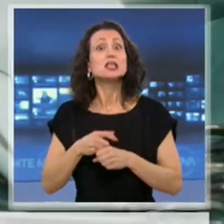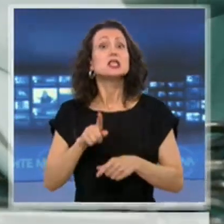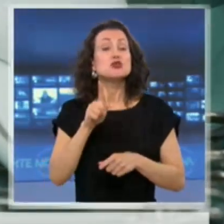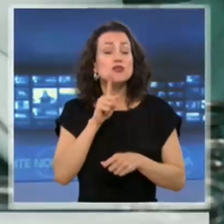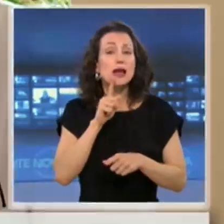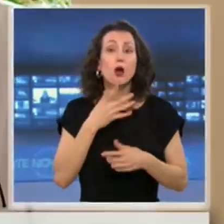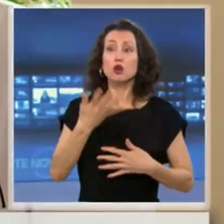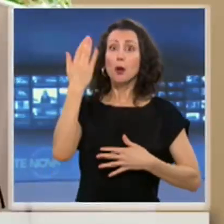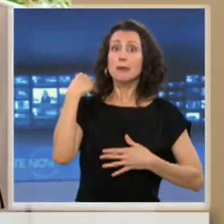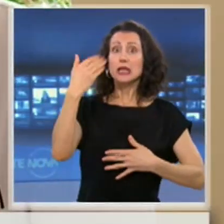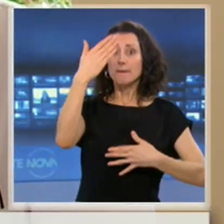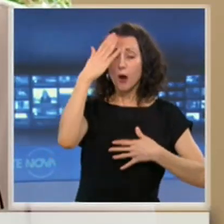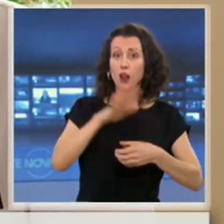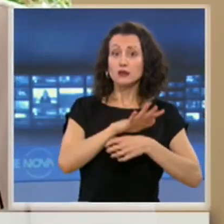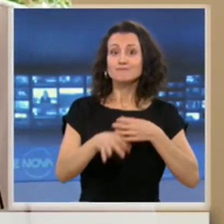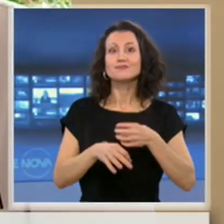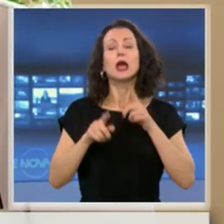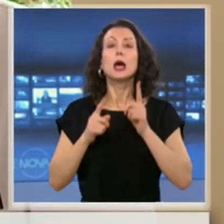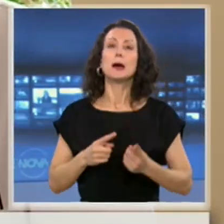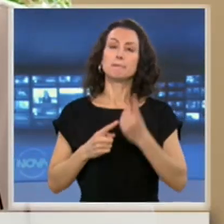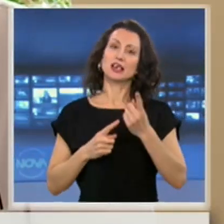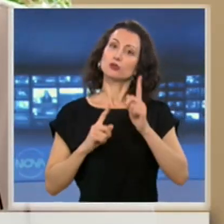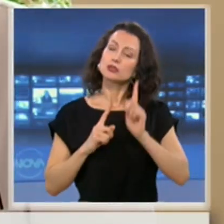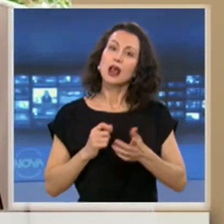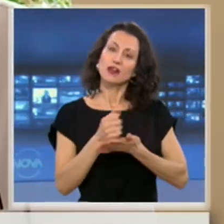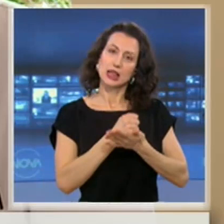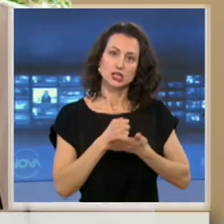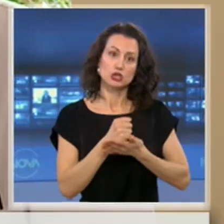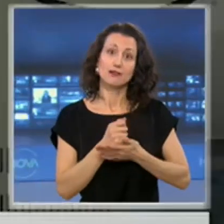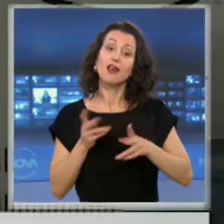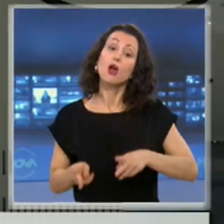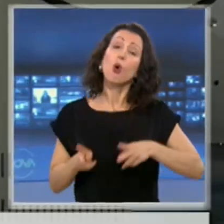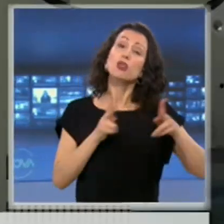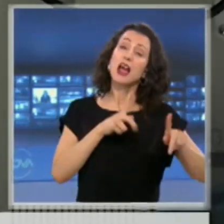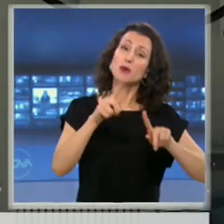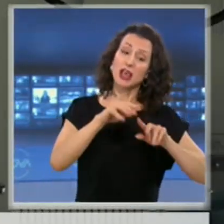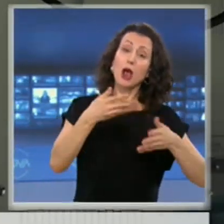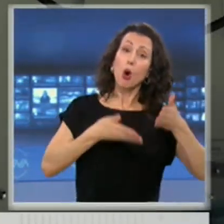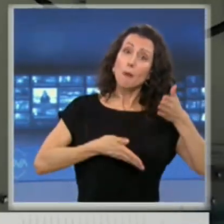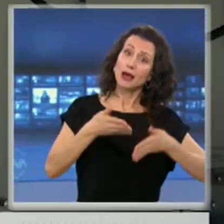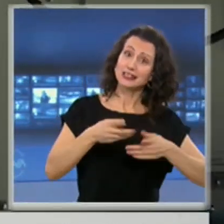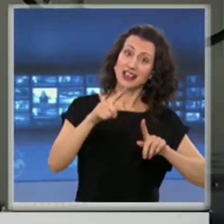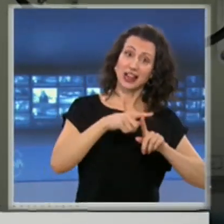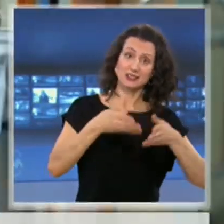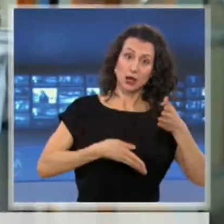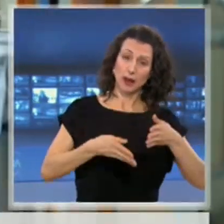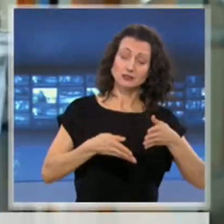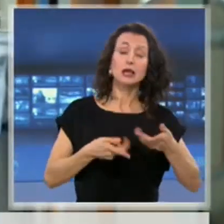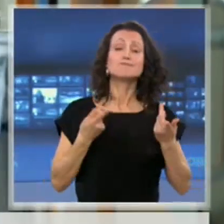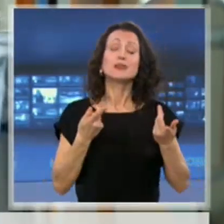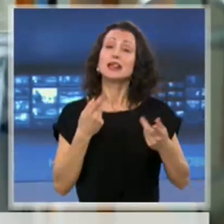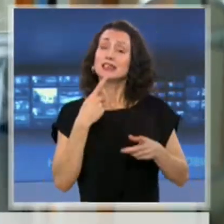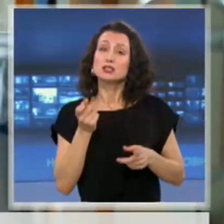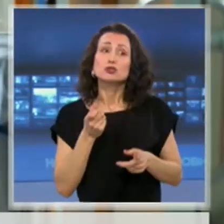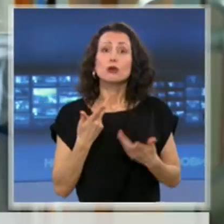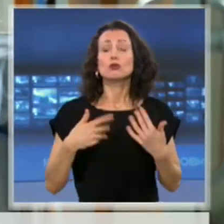нея. А самото лечение с трансплантация ще бъде отложено във времето. Заради покрехката си имунна система трансплантираните